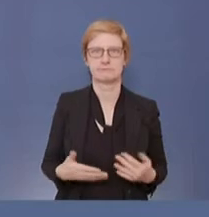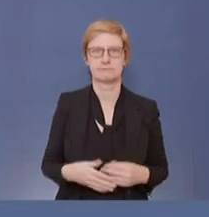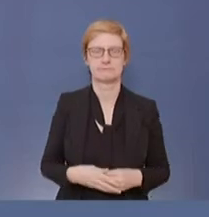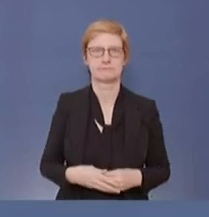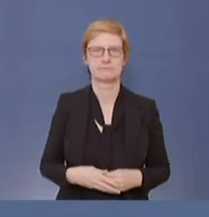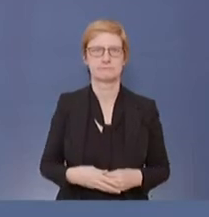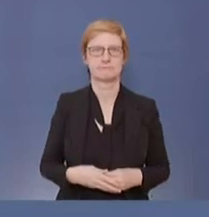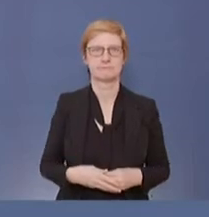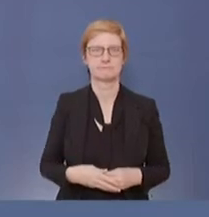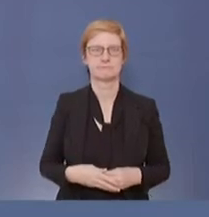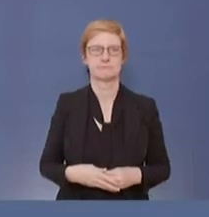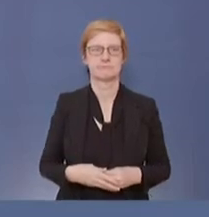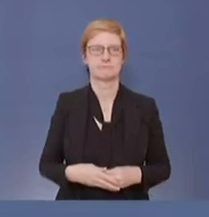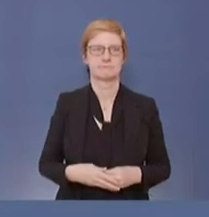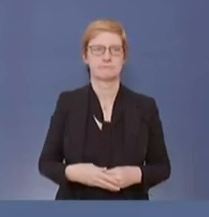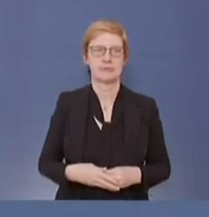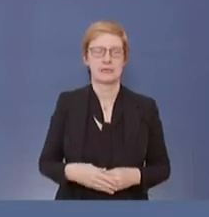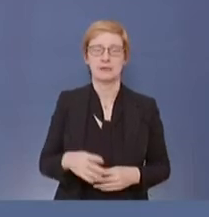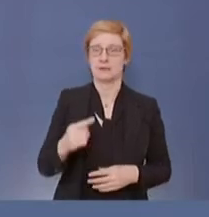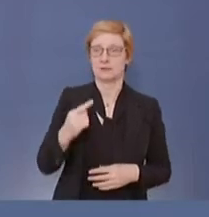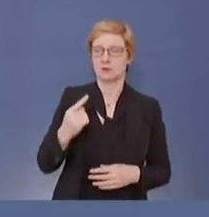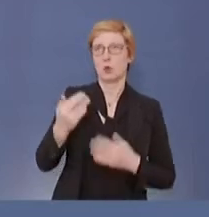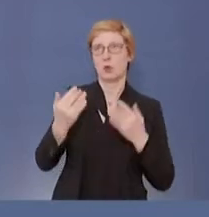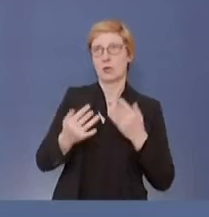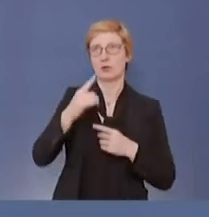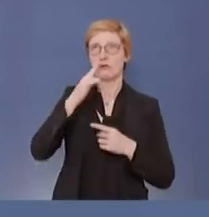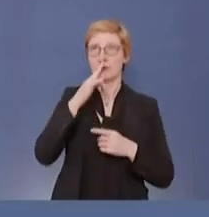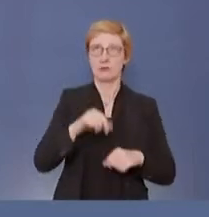Ich bezweifle, dass die Rechnungen, die Sie aufmachen,